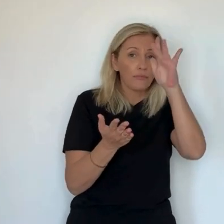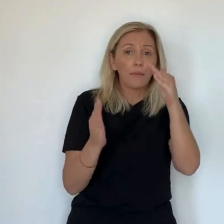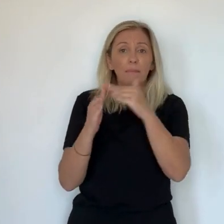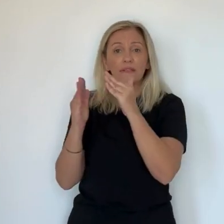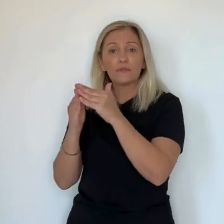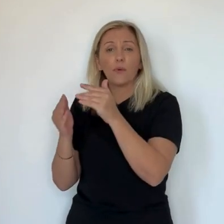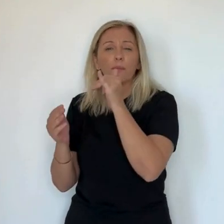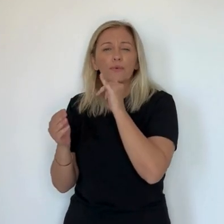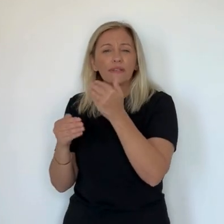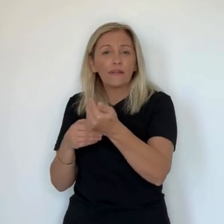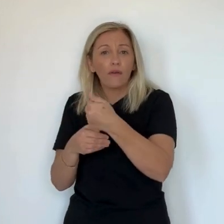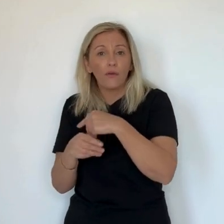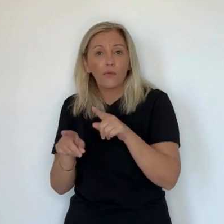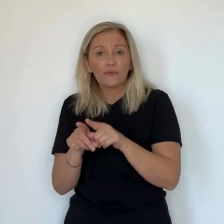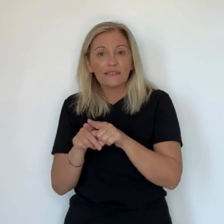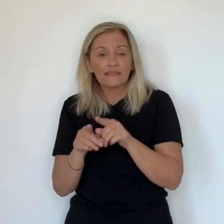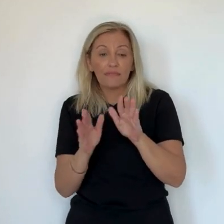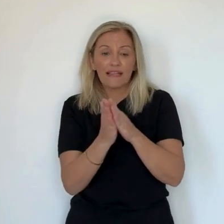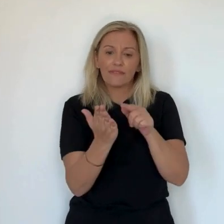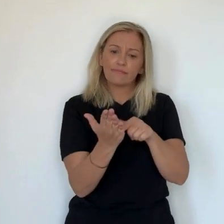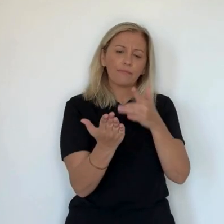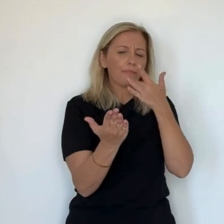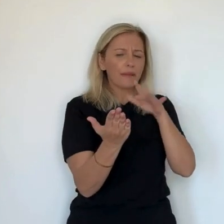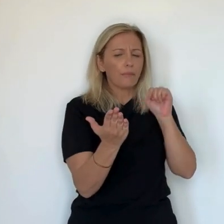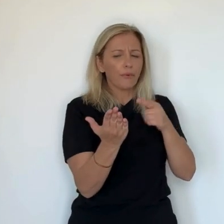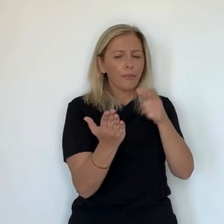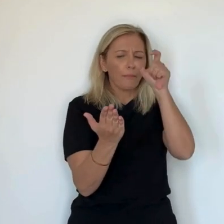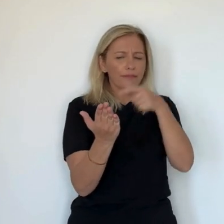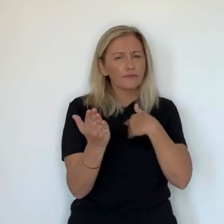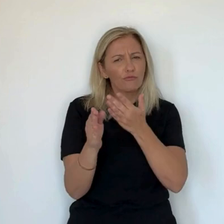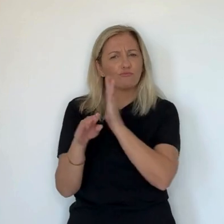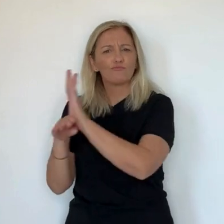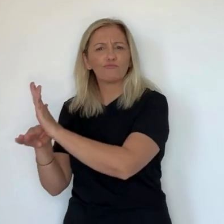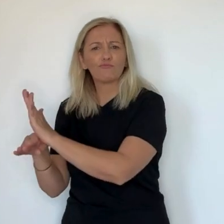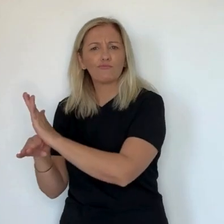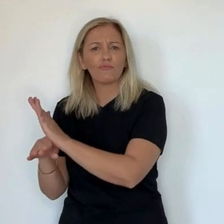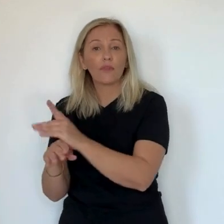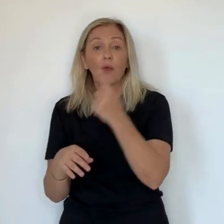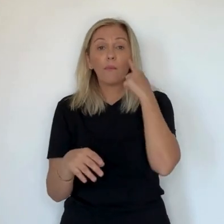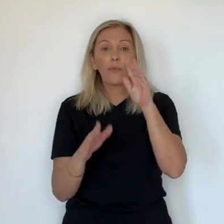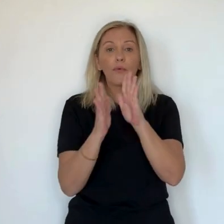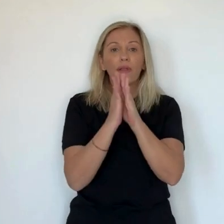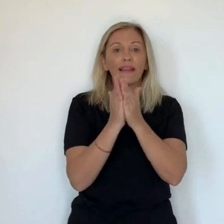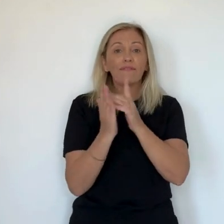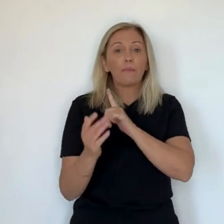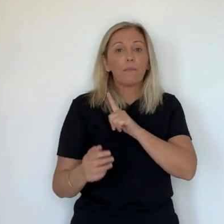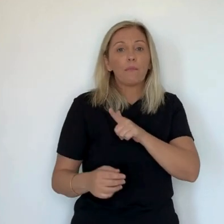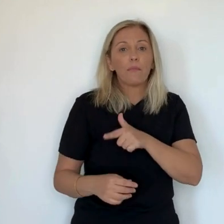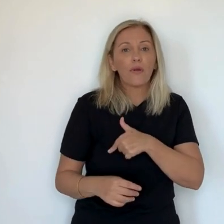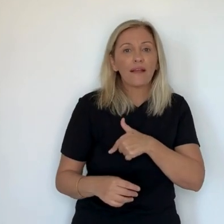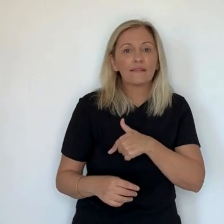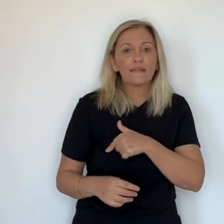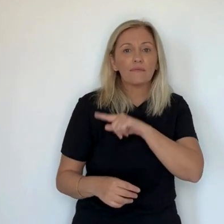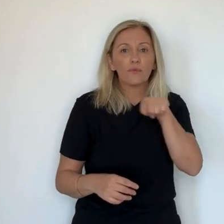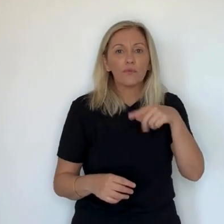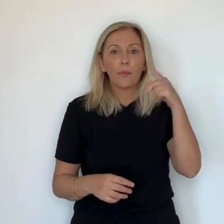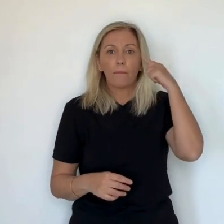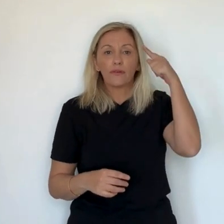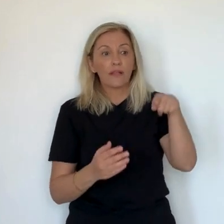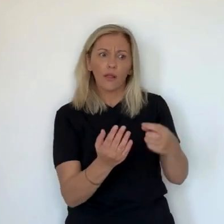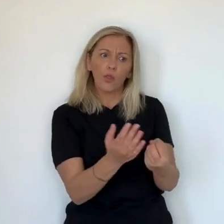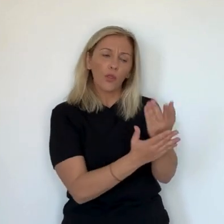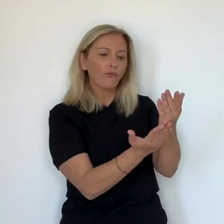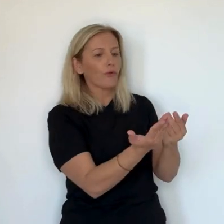je pense que ça va plaire à cette personne. En matière de polars, on s'est dit, tiens, c'est nouveau, on va prendre le risque d